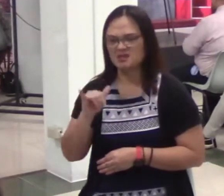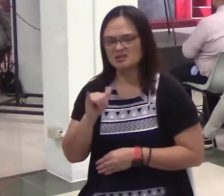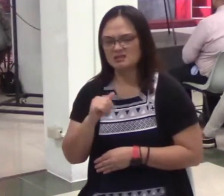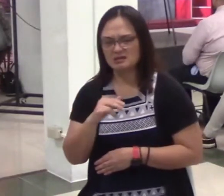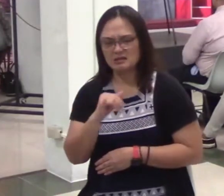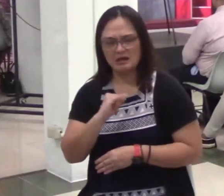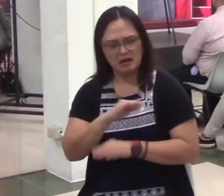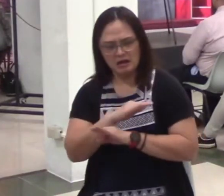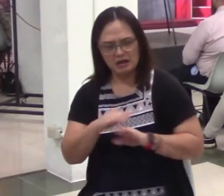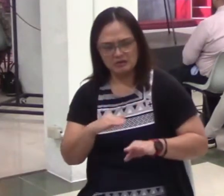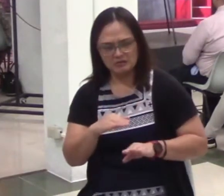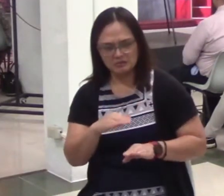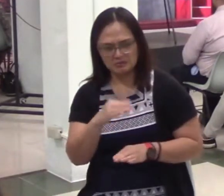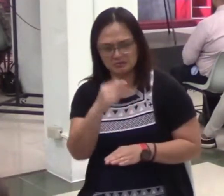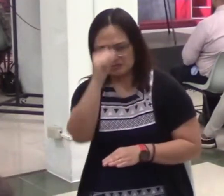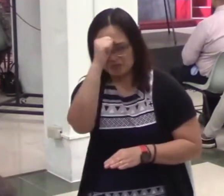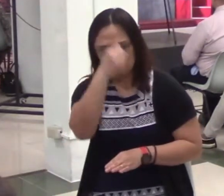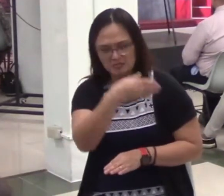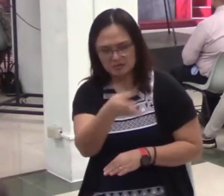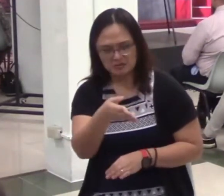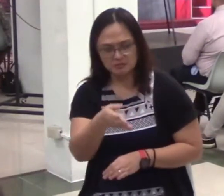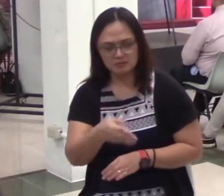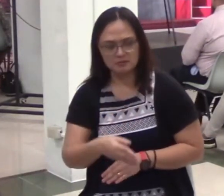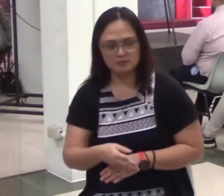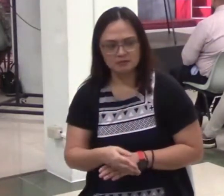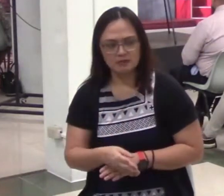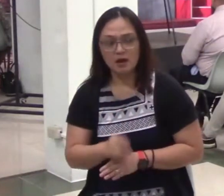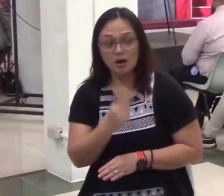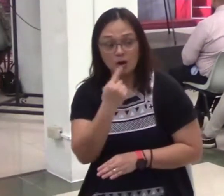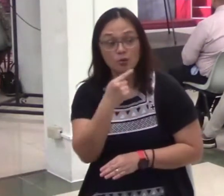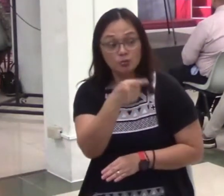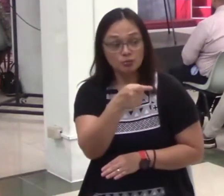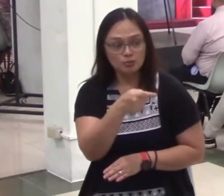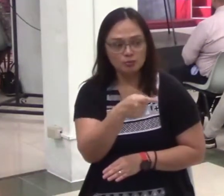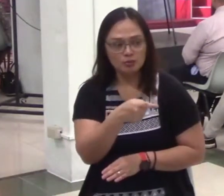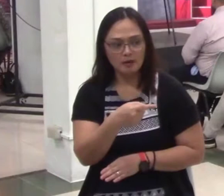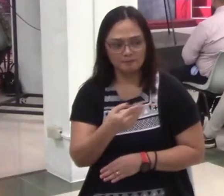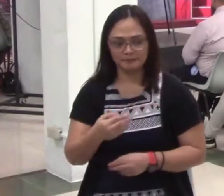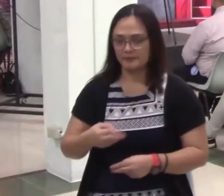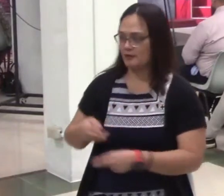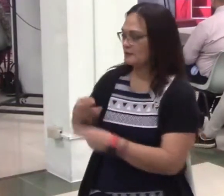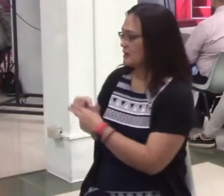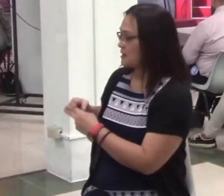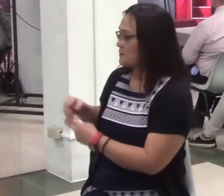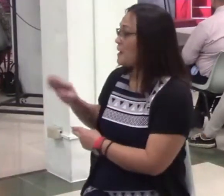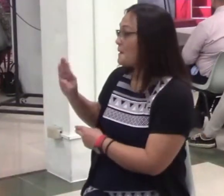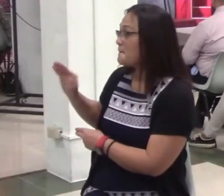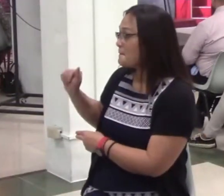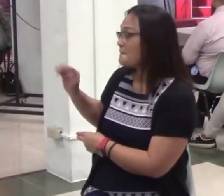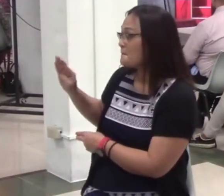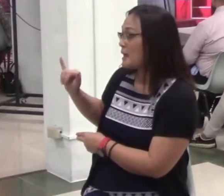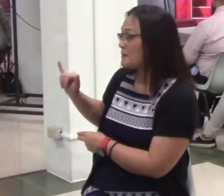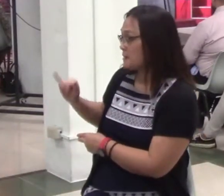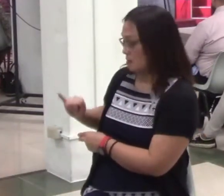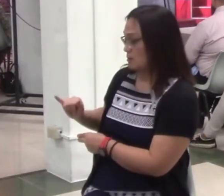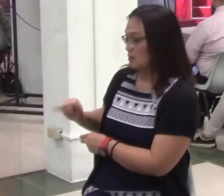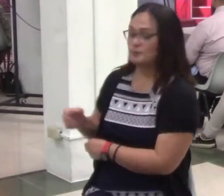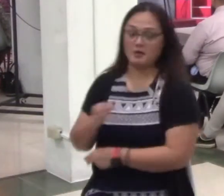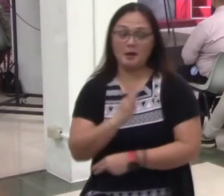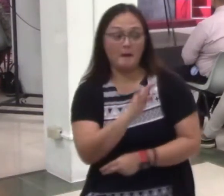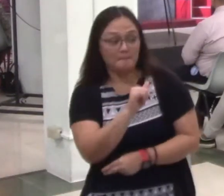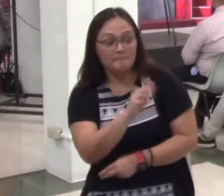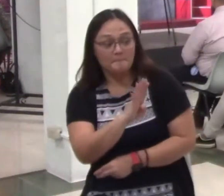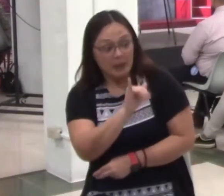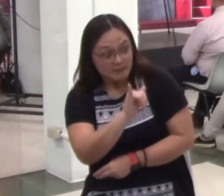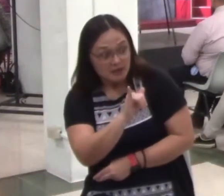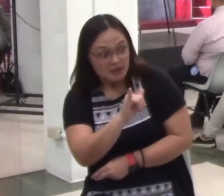Si baby, baby ni Brida, awarde ka. Si baby, mga kapatid, noong araw